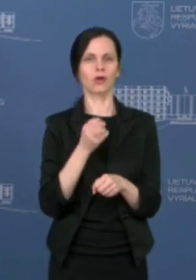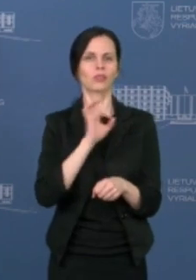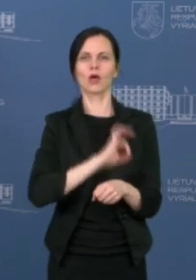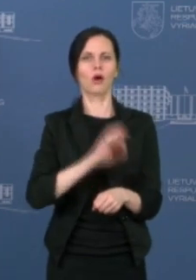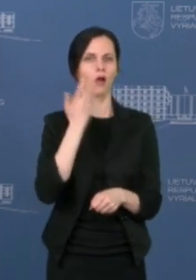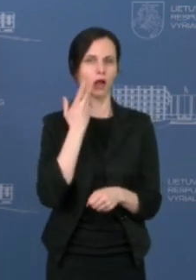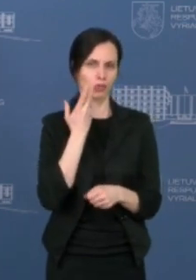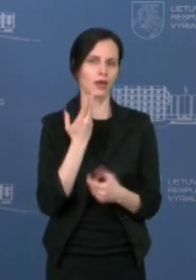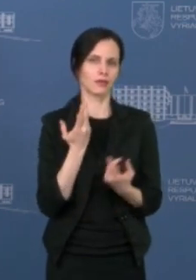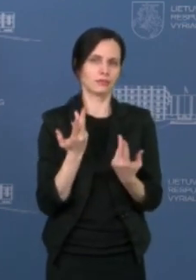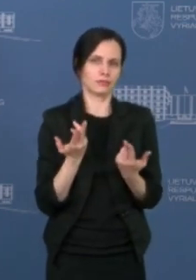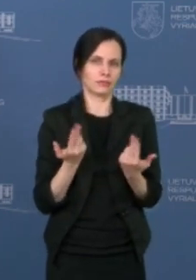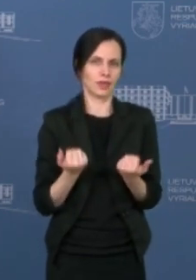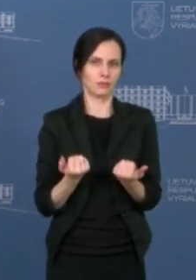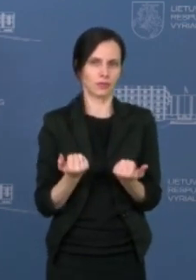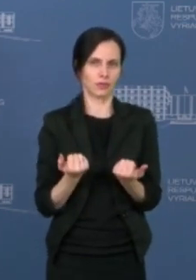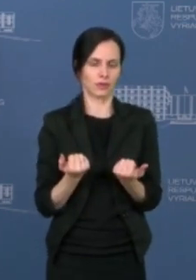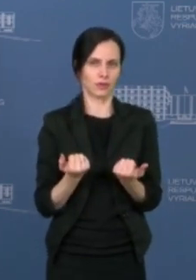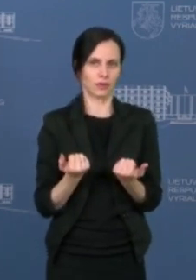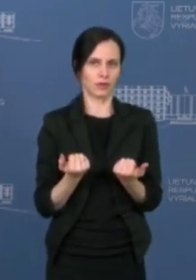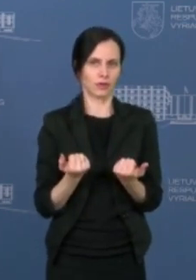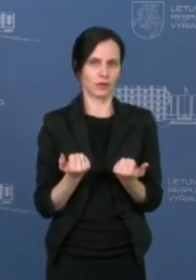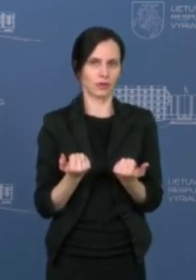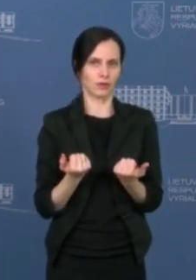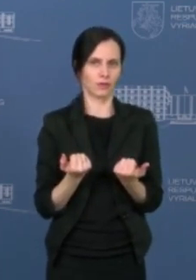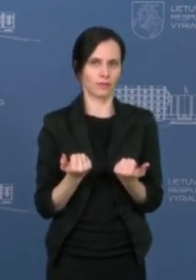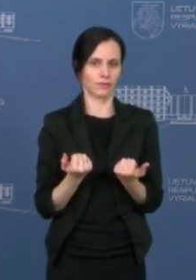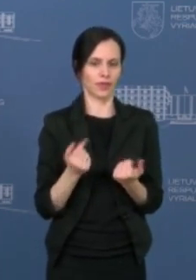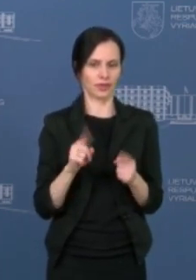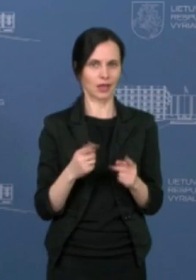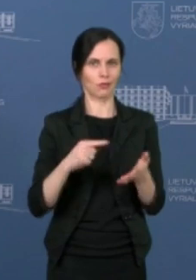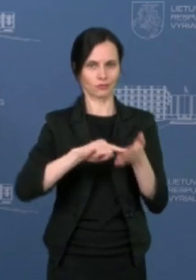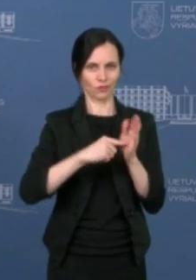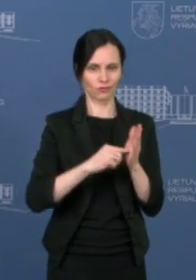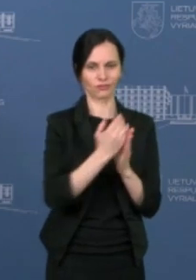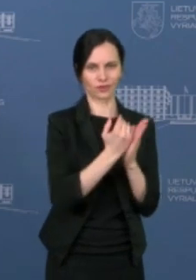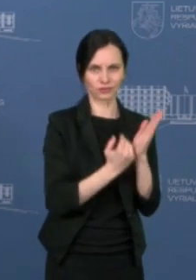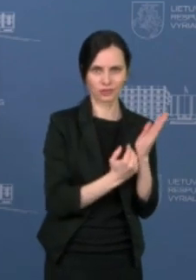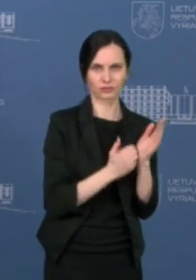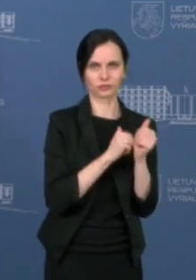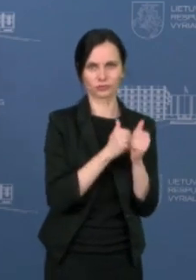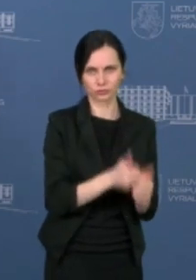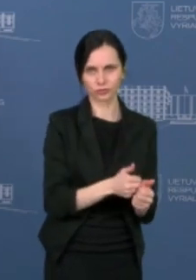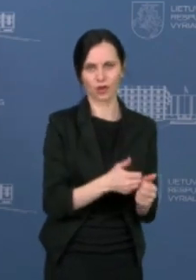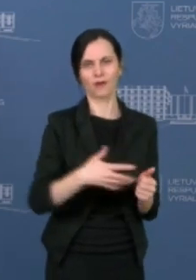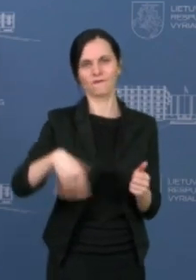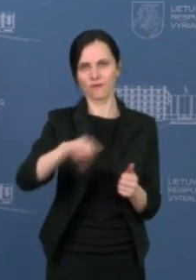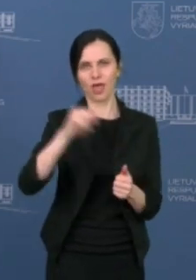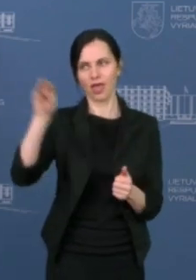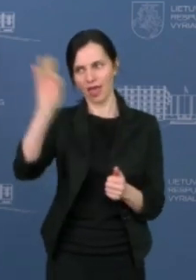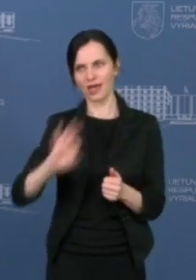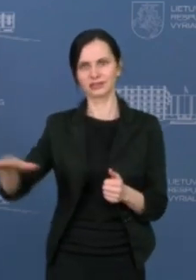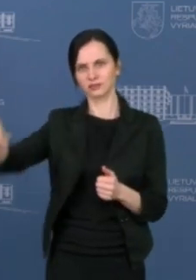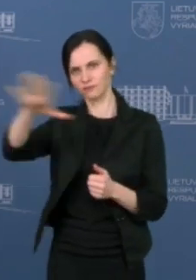būtų efektyvus ir mums visiems naudingas tik tokio atveju, jeigu dėl jo taisyklių ir naudojimo būtų susitarta visos ES